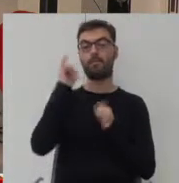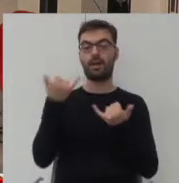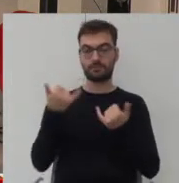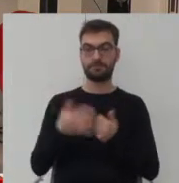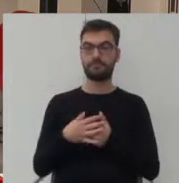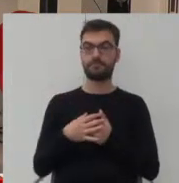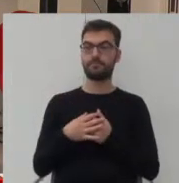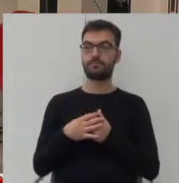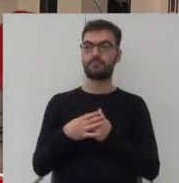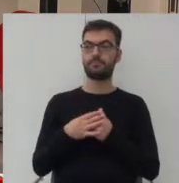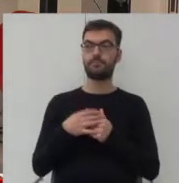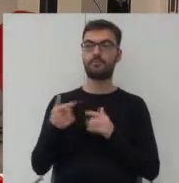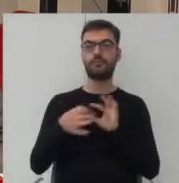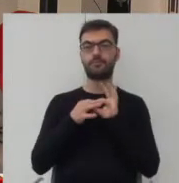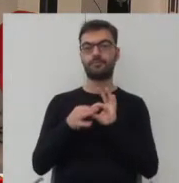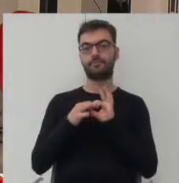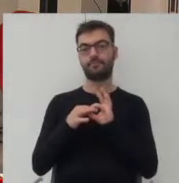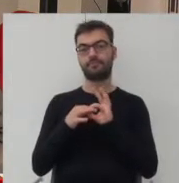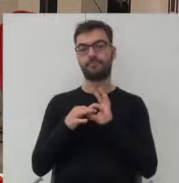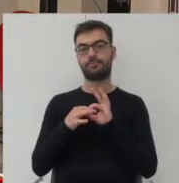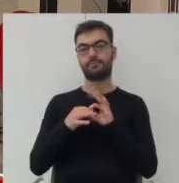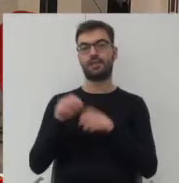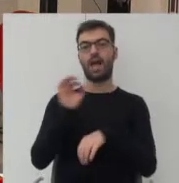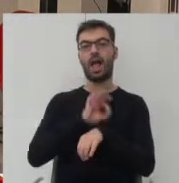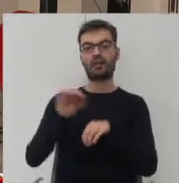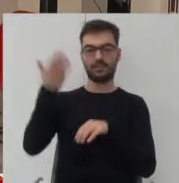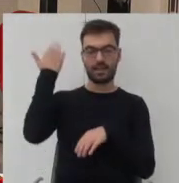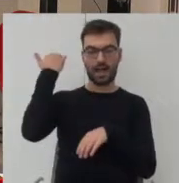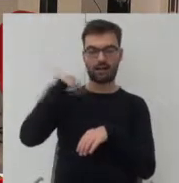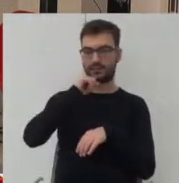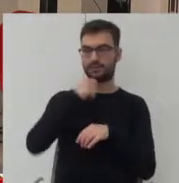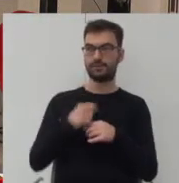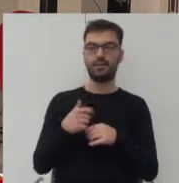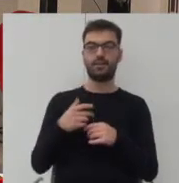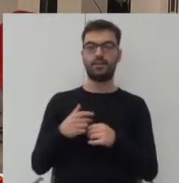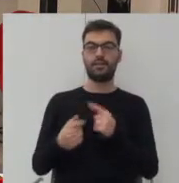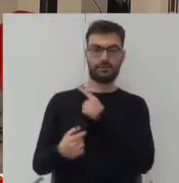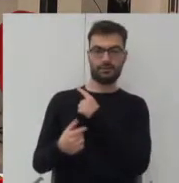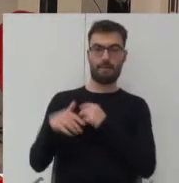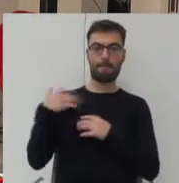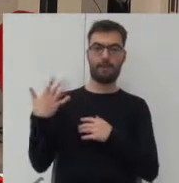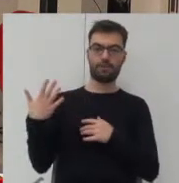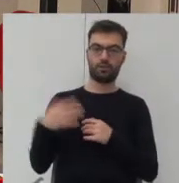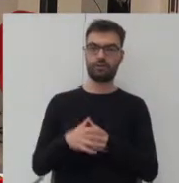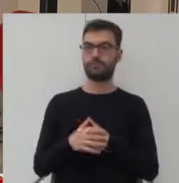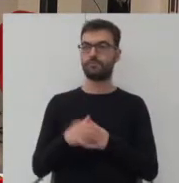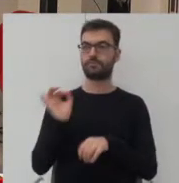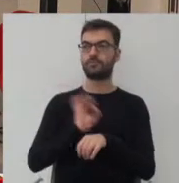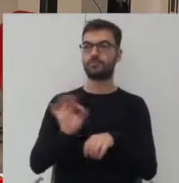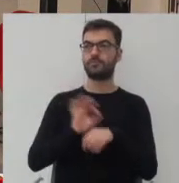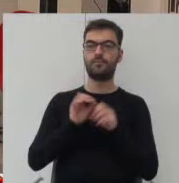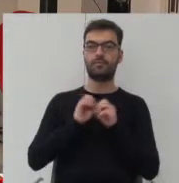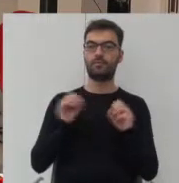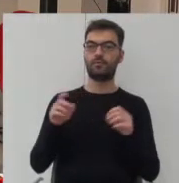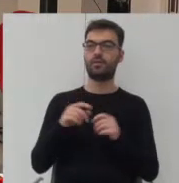formą, która nawiązywała do architektury dawnej, to jest ta po prawej stronie. Jest to projekt prof. Jan